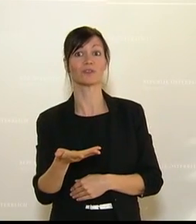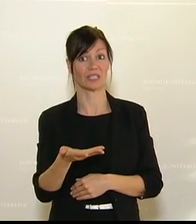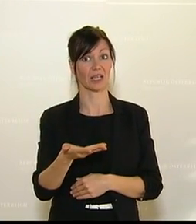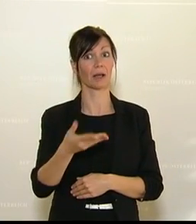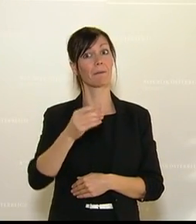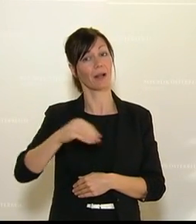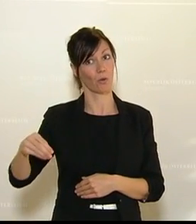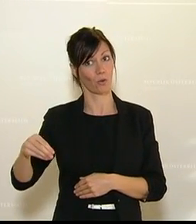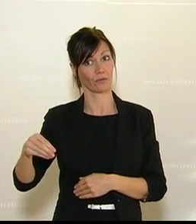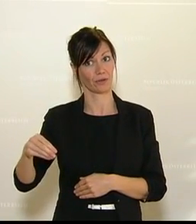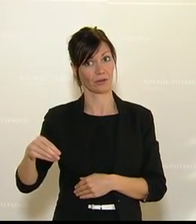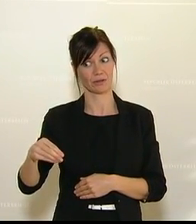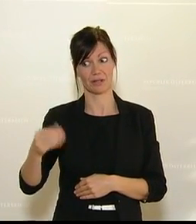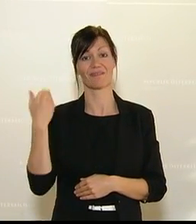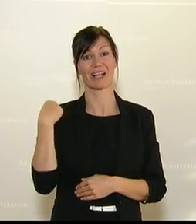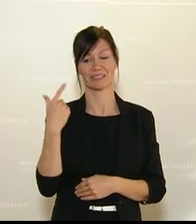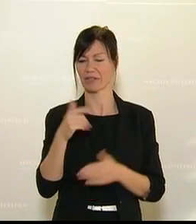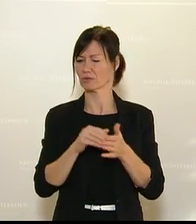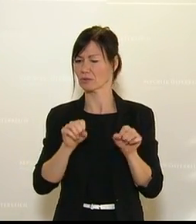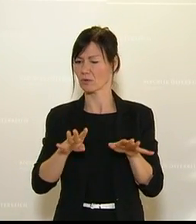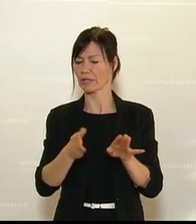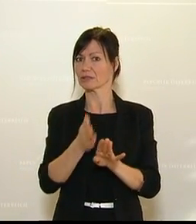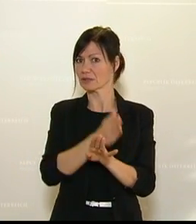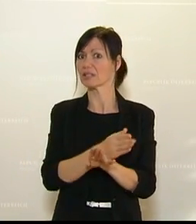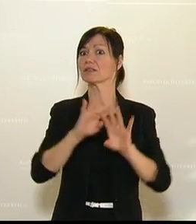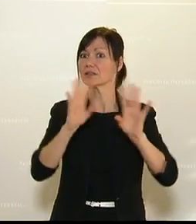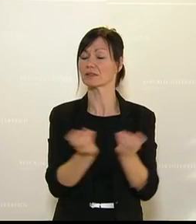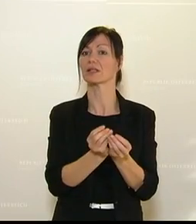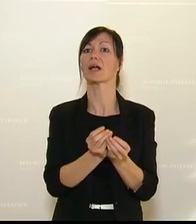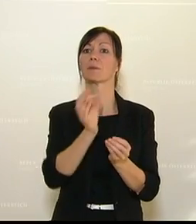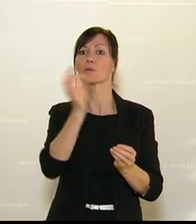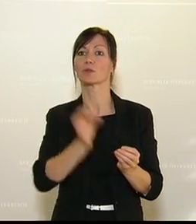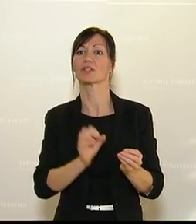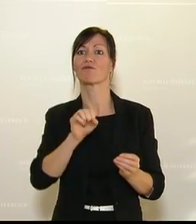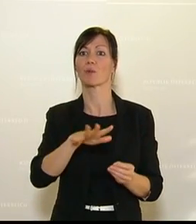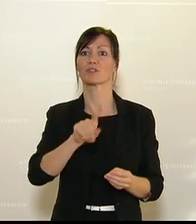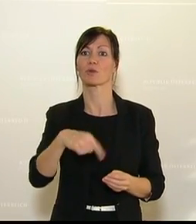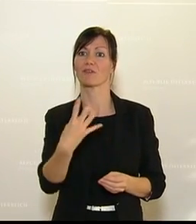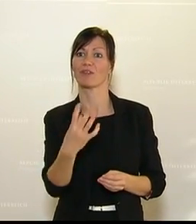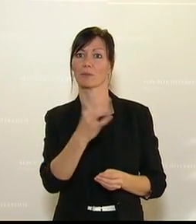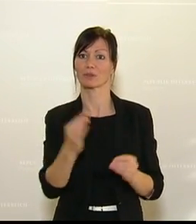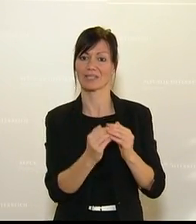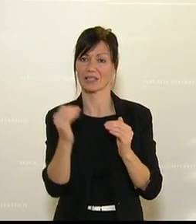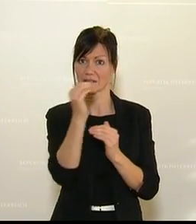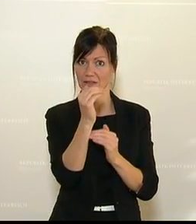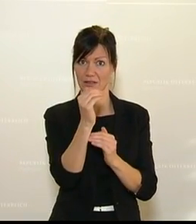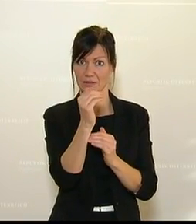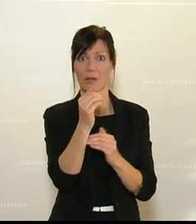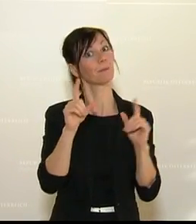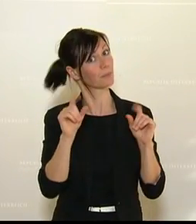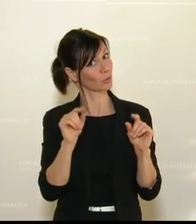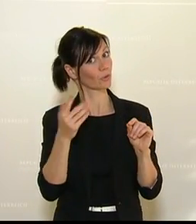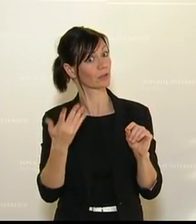beziehungsweise gegenüber dem Erfolg 2019. Eine Steigerung der Mittel um 15,4 Prozent. Und das ist